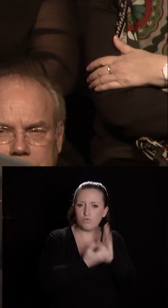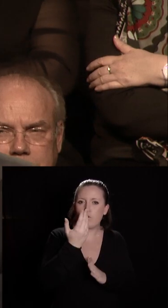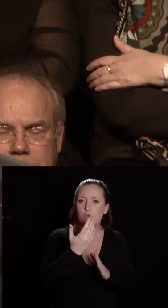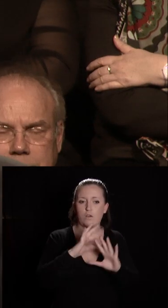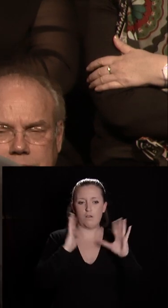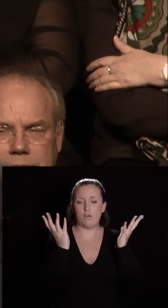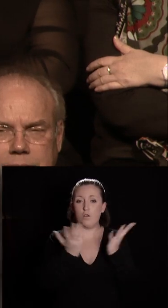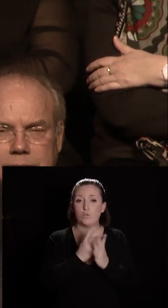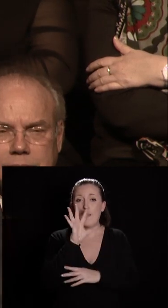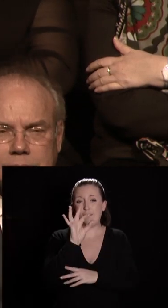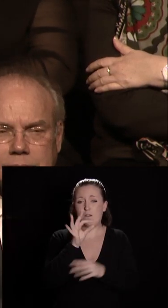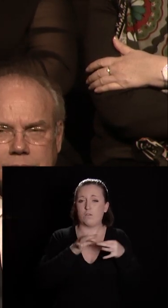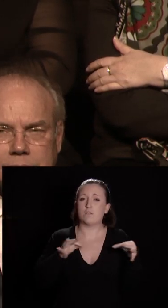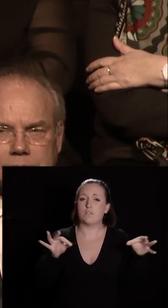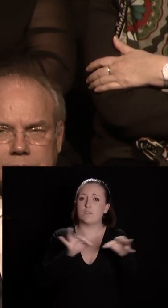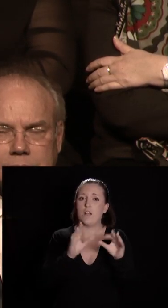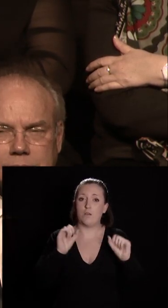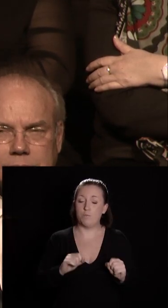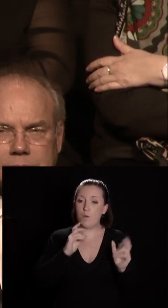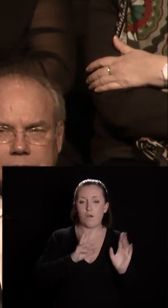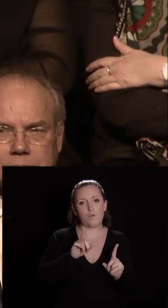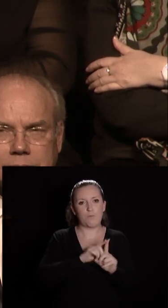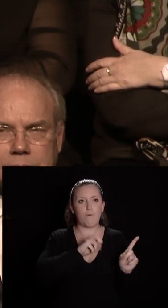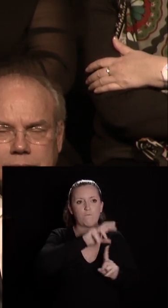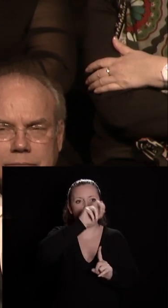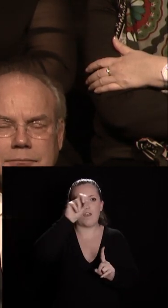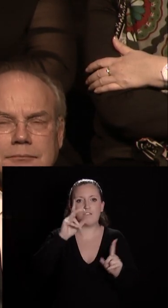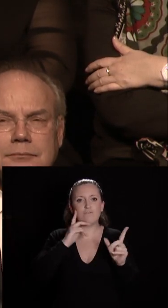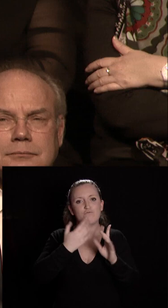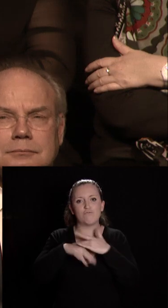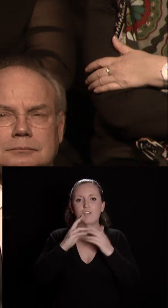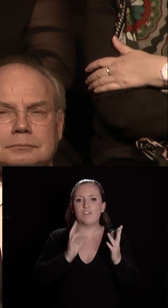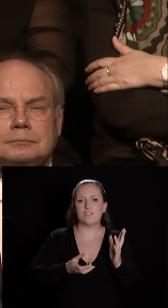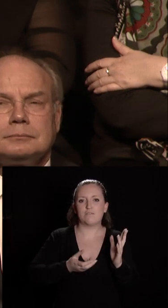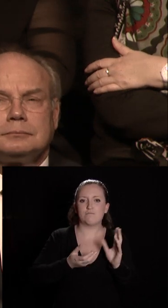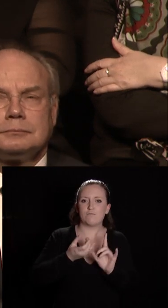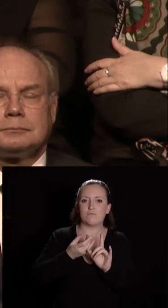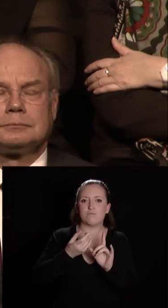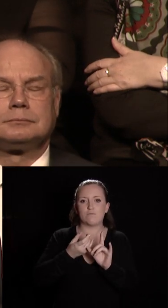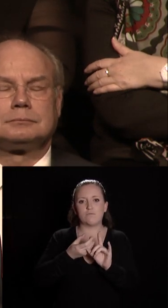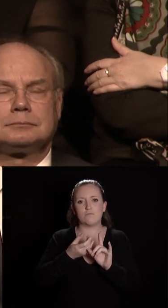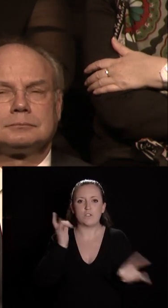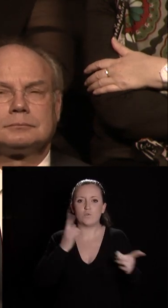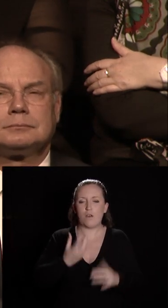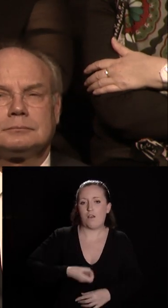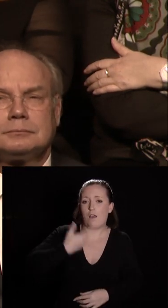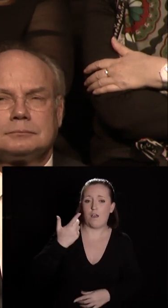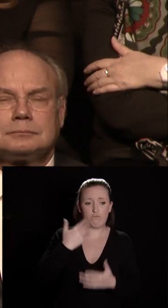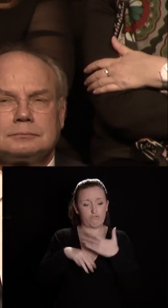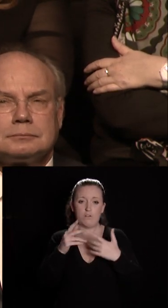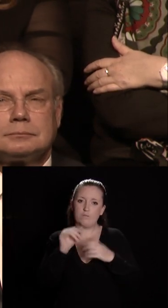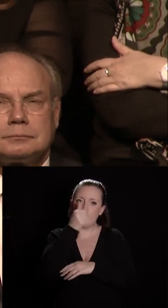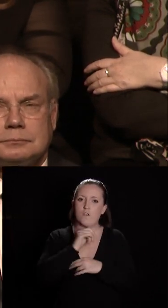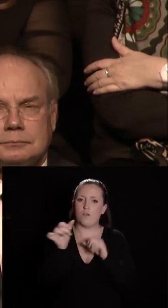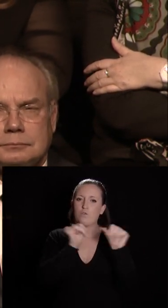50 salles qui permettent un voyage à travers l'histoire de l'art de l'antiquité à l'art contemporain d'un musée totalement rénové